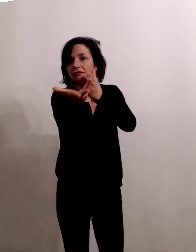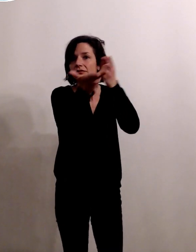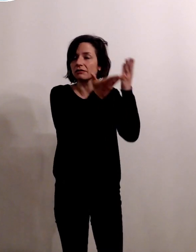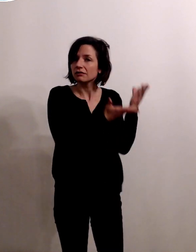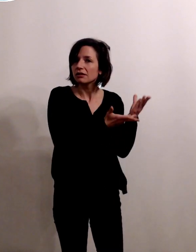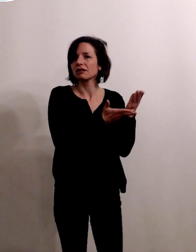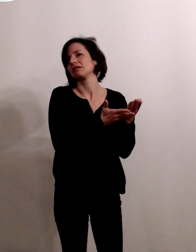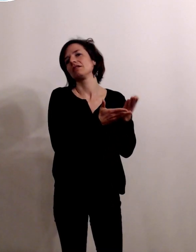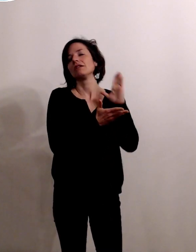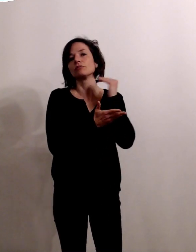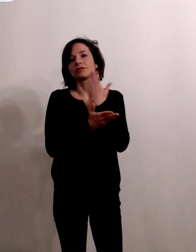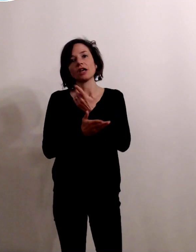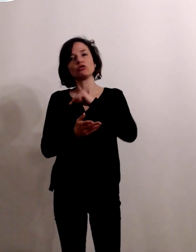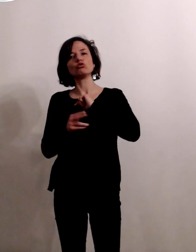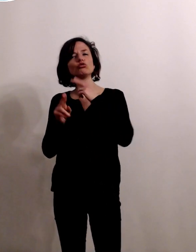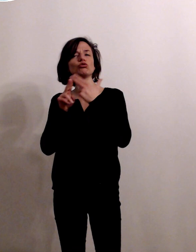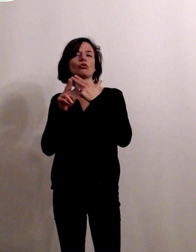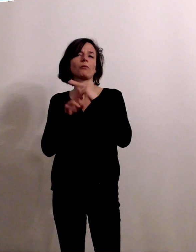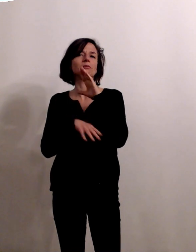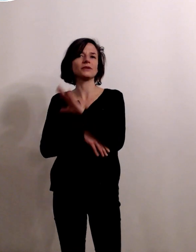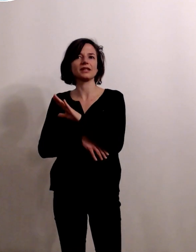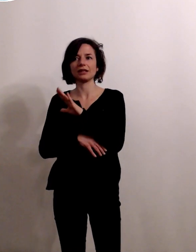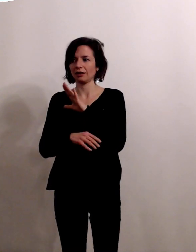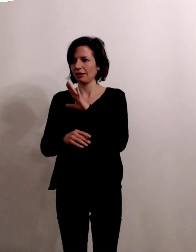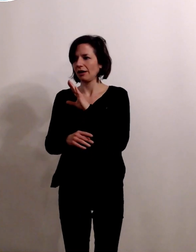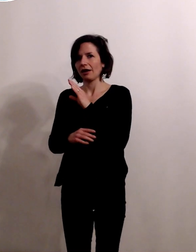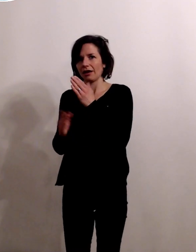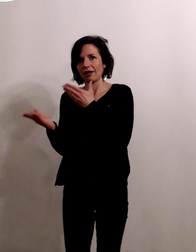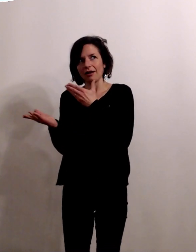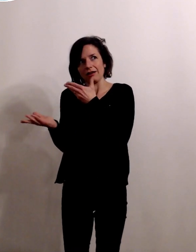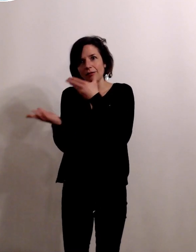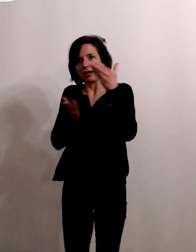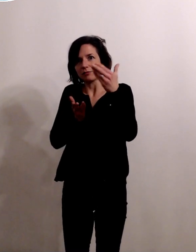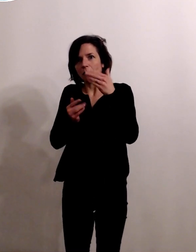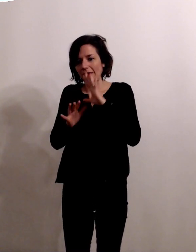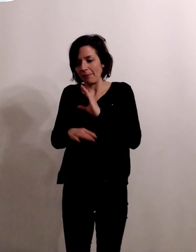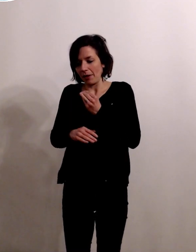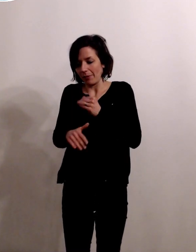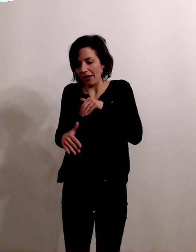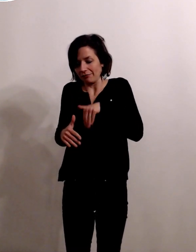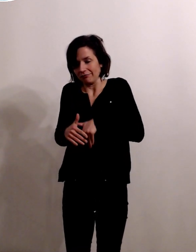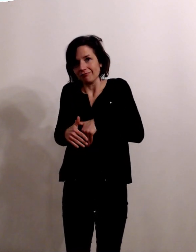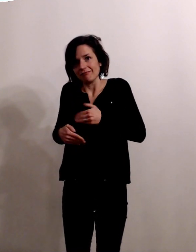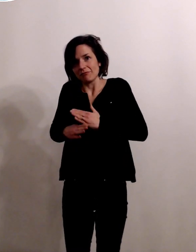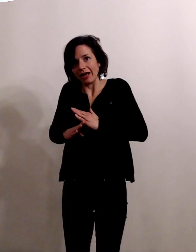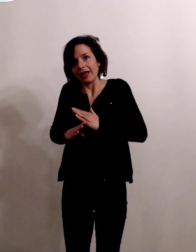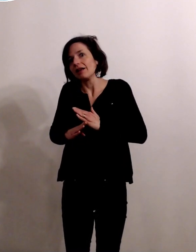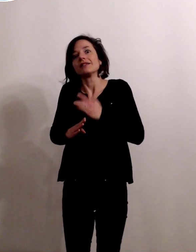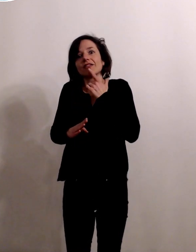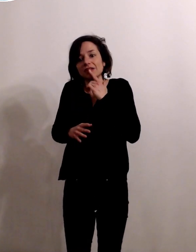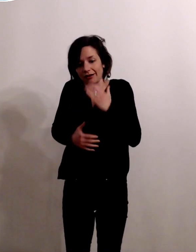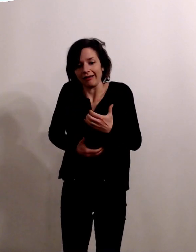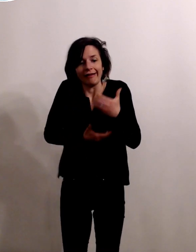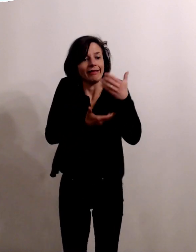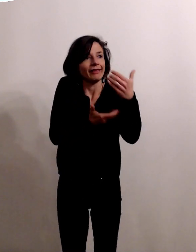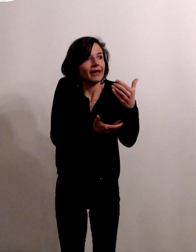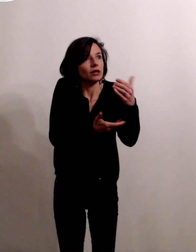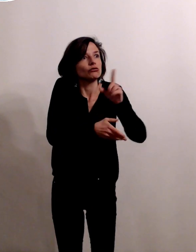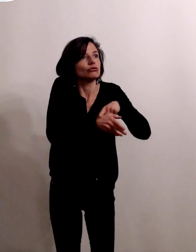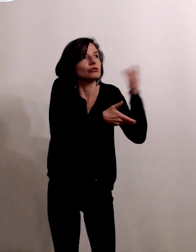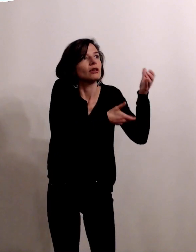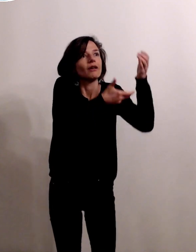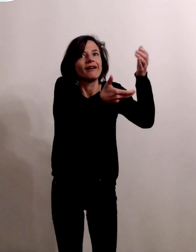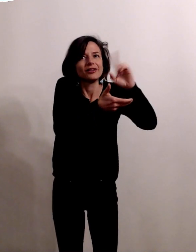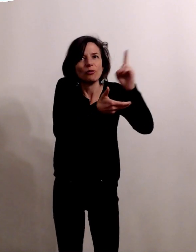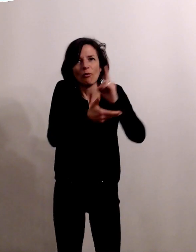utero transfert in utero ça veut dire ce que ça veut dire ça veut dire qu'en fait au lieu de transférer le bébé une fois qu'il est né on transfère le bébé